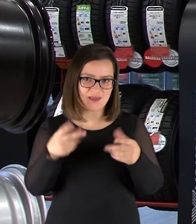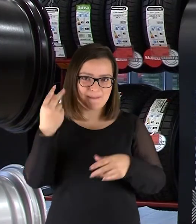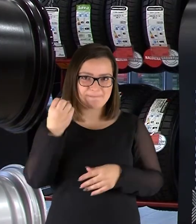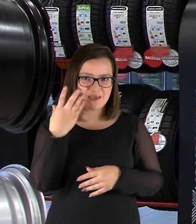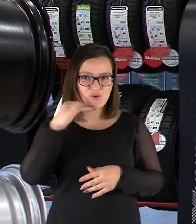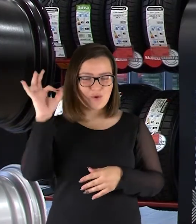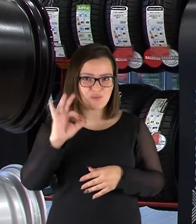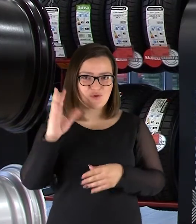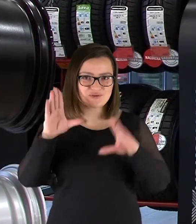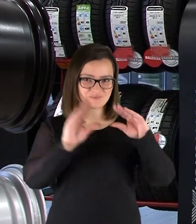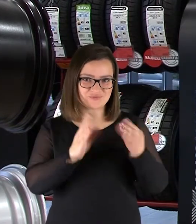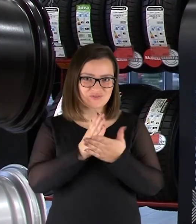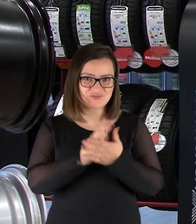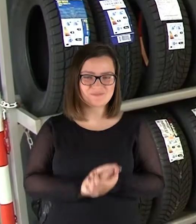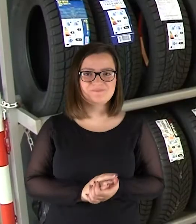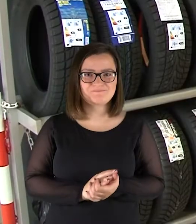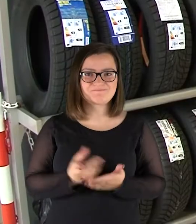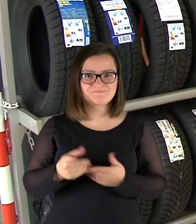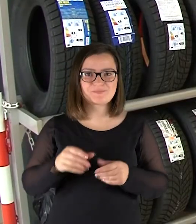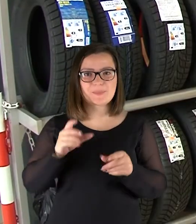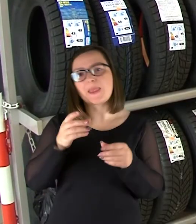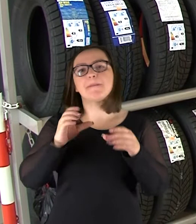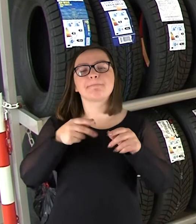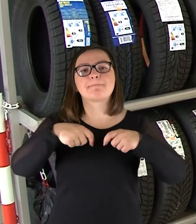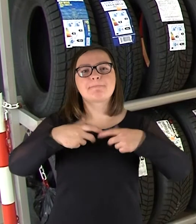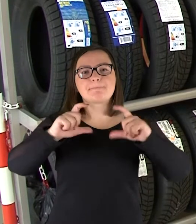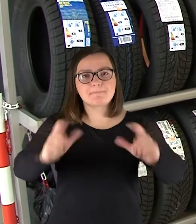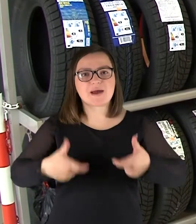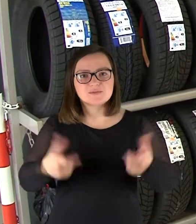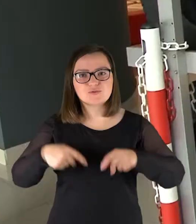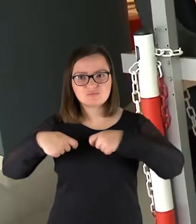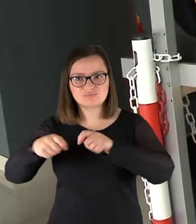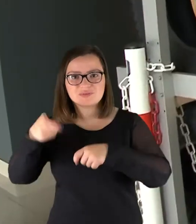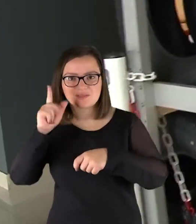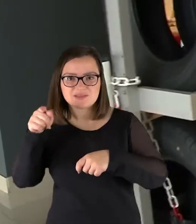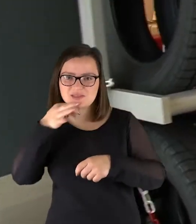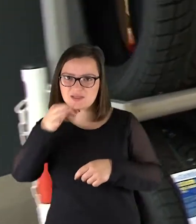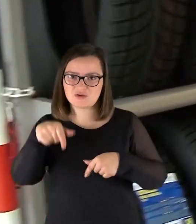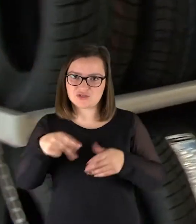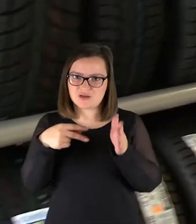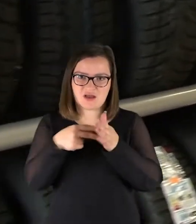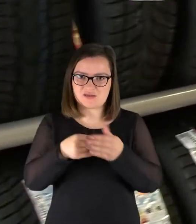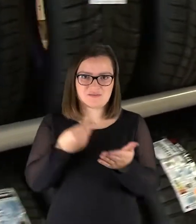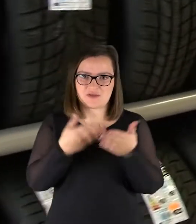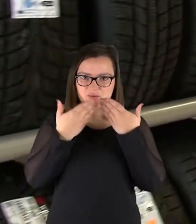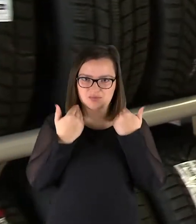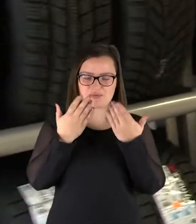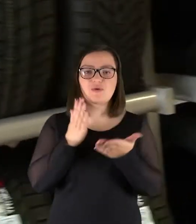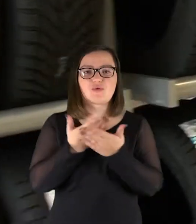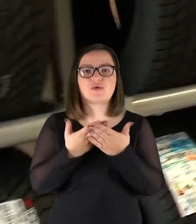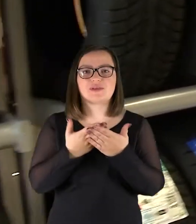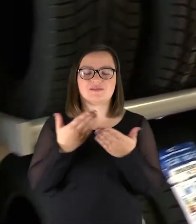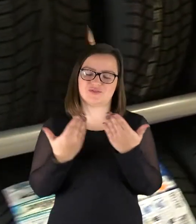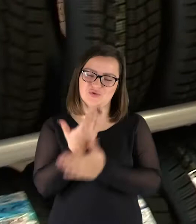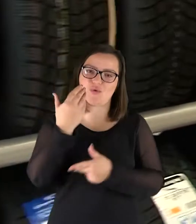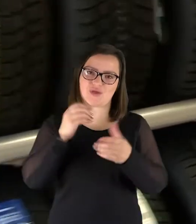15 procentų nuolaidą, tai klientai patengianti. Padangų prie keiviai sako, šį sezoną padangų nebranginė, viena iš priežasčių rinkoje atsiradė nauji